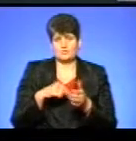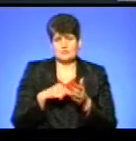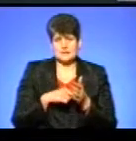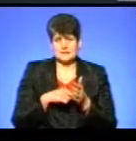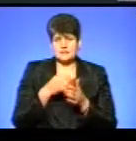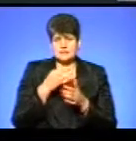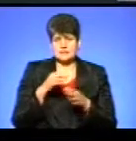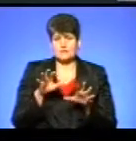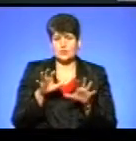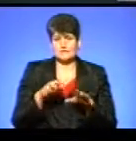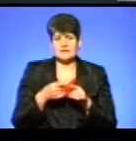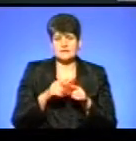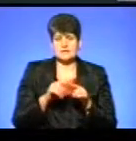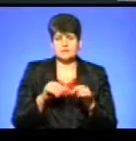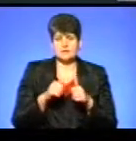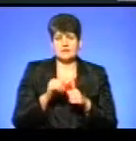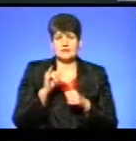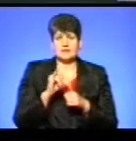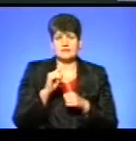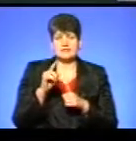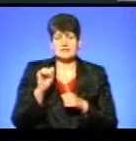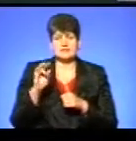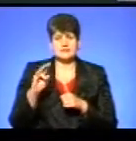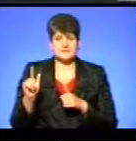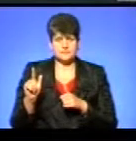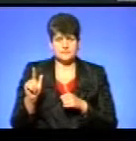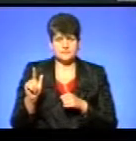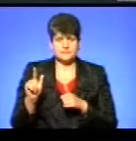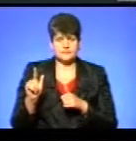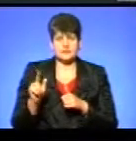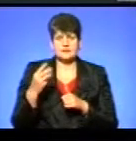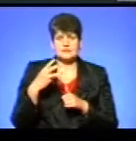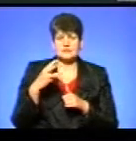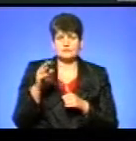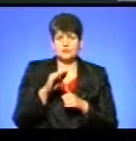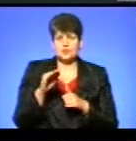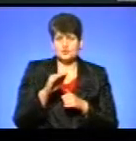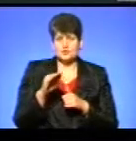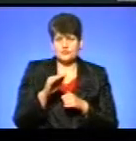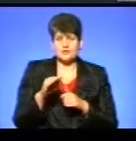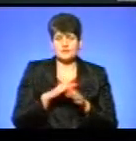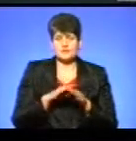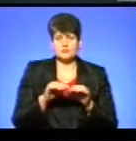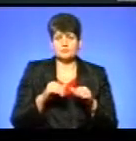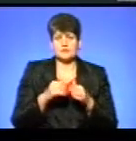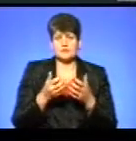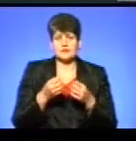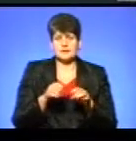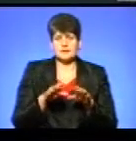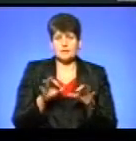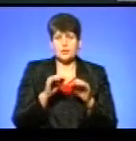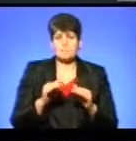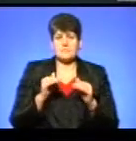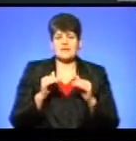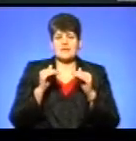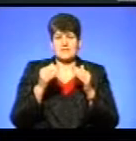повідомив голова цієї комісії Іван Зінь. Зазначу, 30 жовтня на виконкомі Тернопільської міськради прийняли рішення про підняття